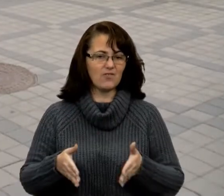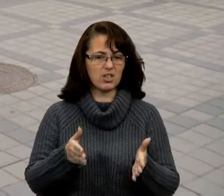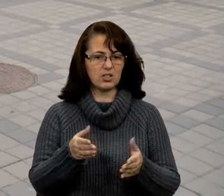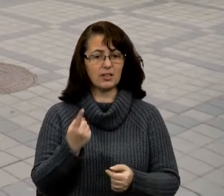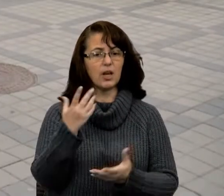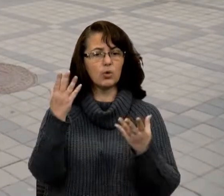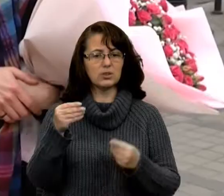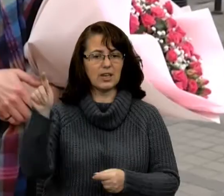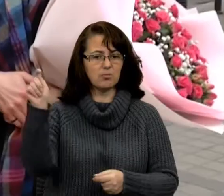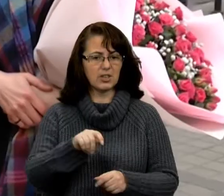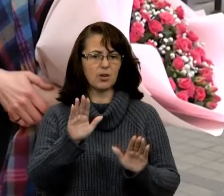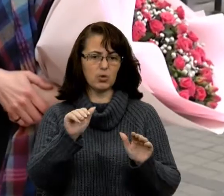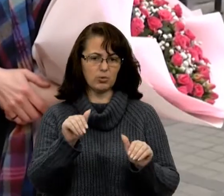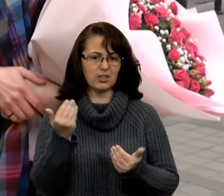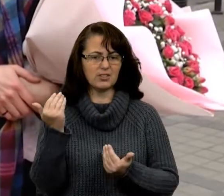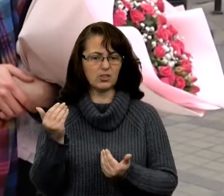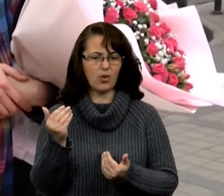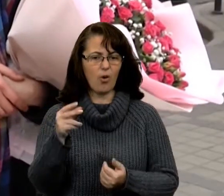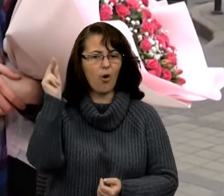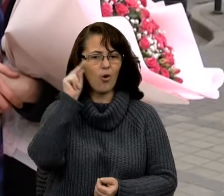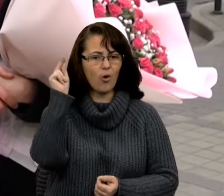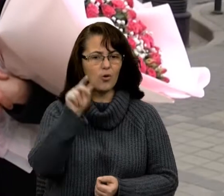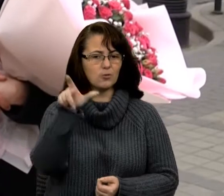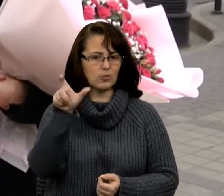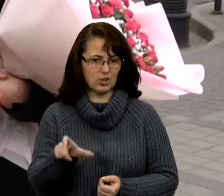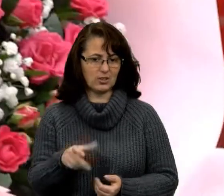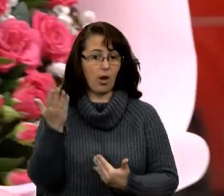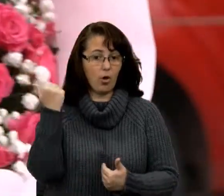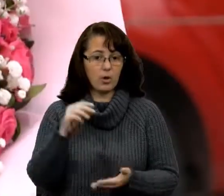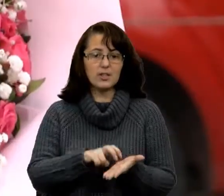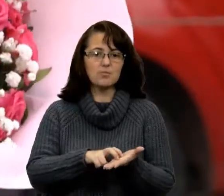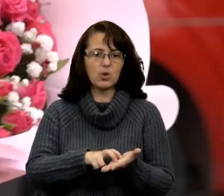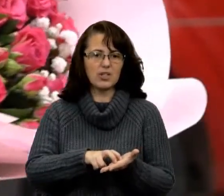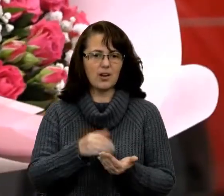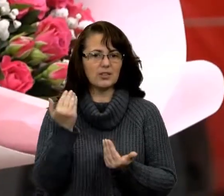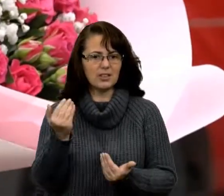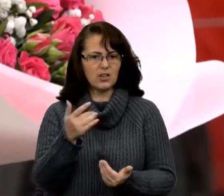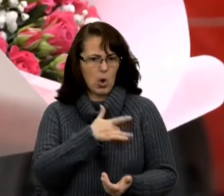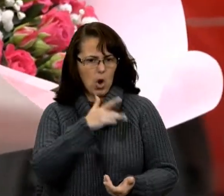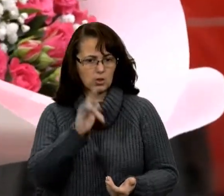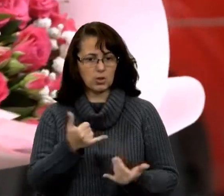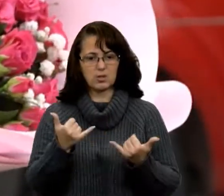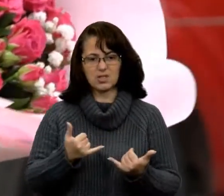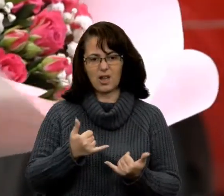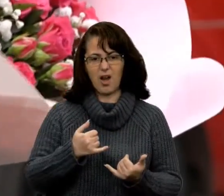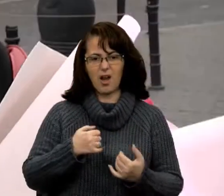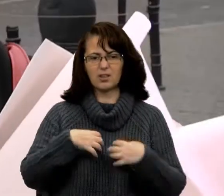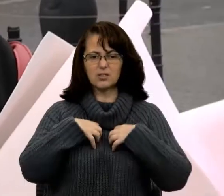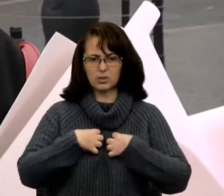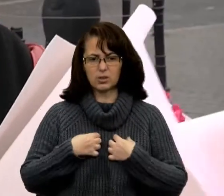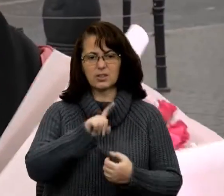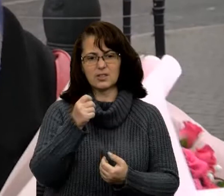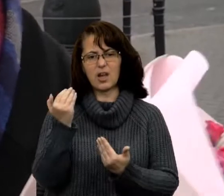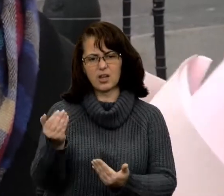приїхала попрощатися з ним його учениця Юліанна. Колись боялася його суворості, тепер сумує за його настановами.